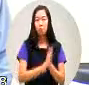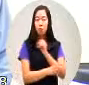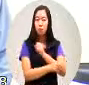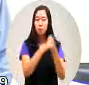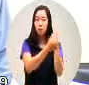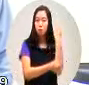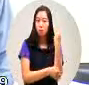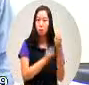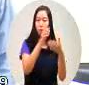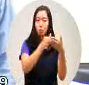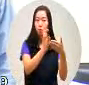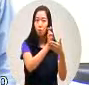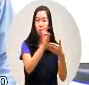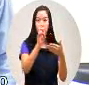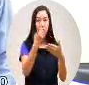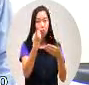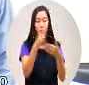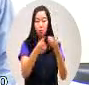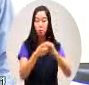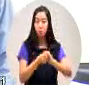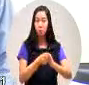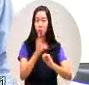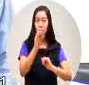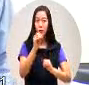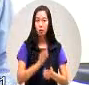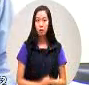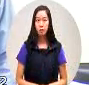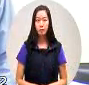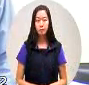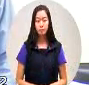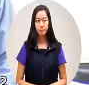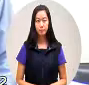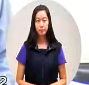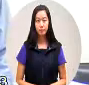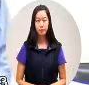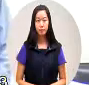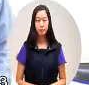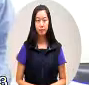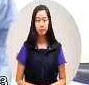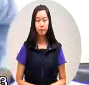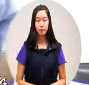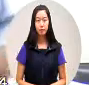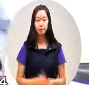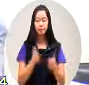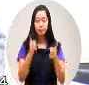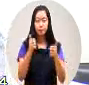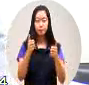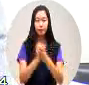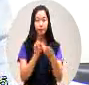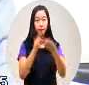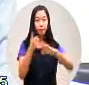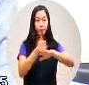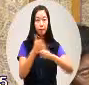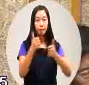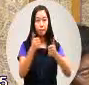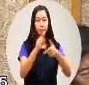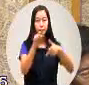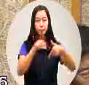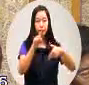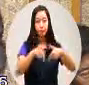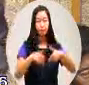二十二十一条的规定来请局长答复一下局长请答复谢谢主席谢谢